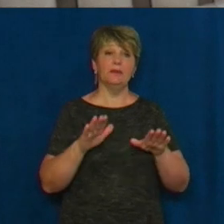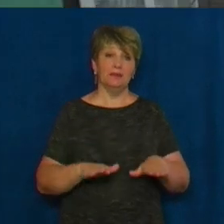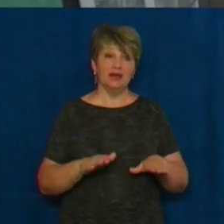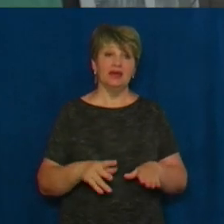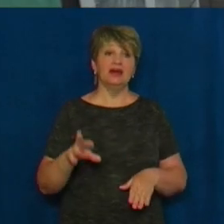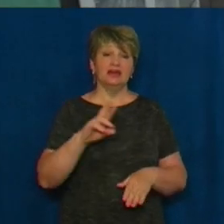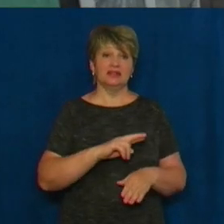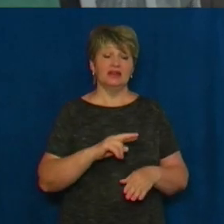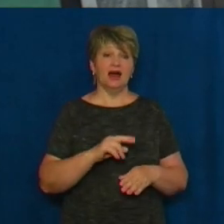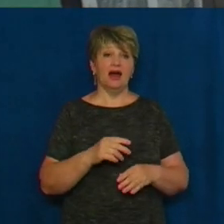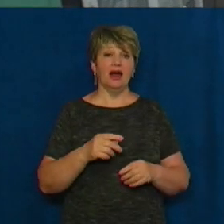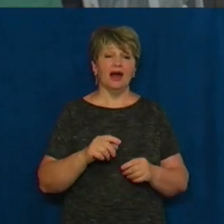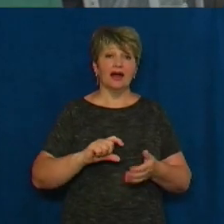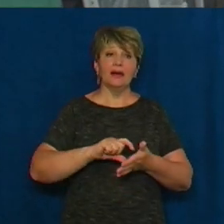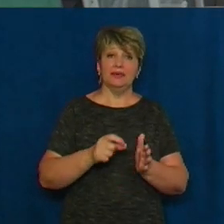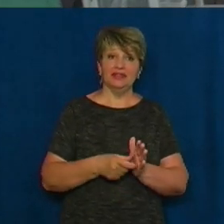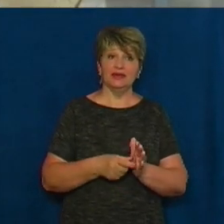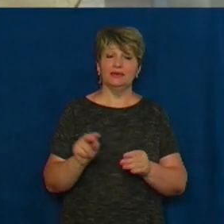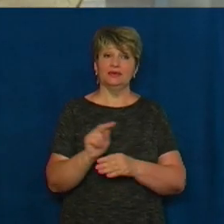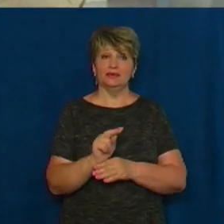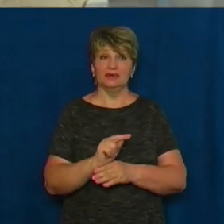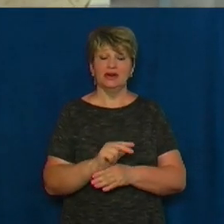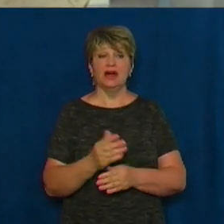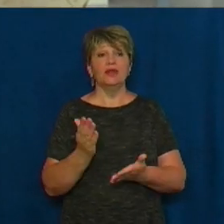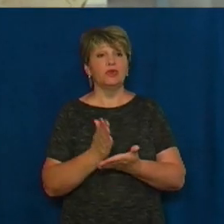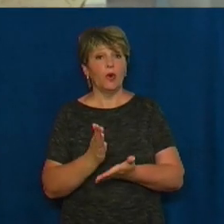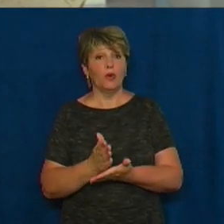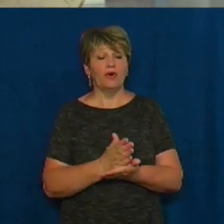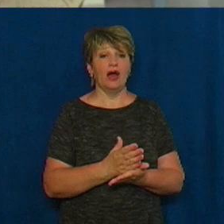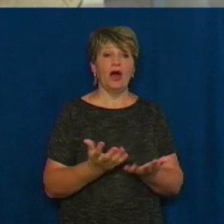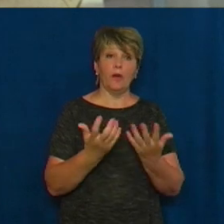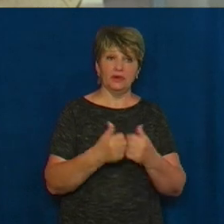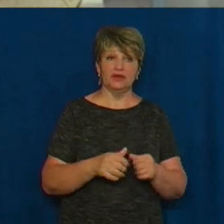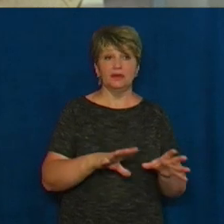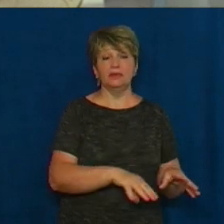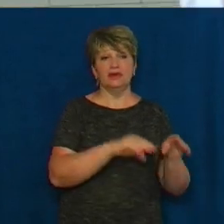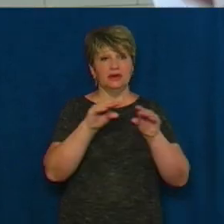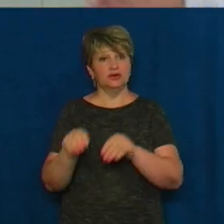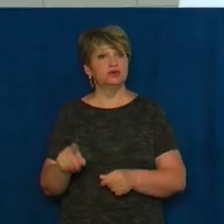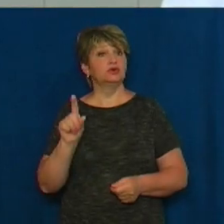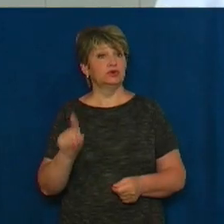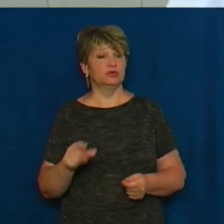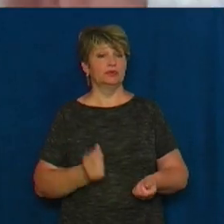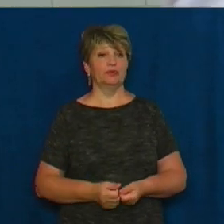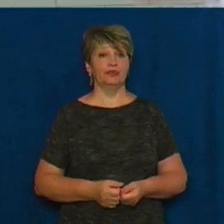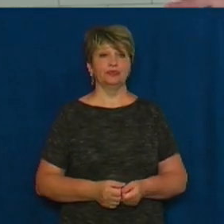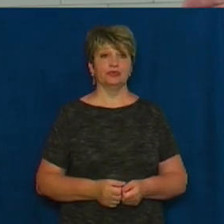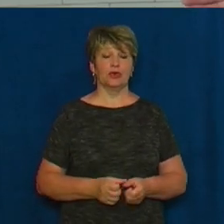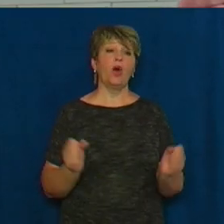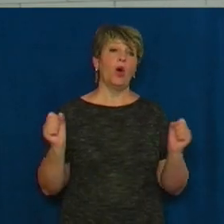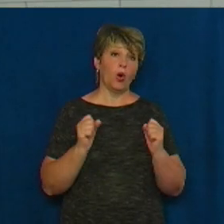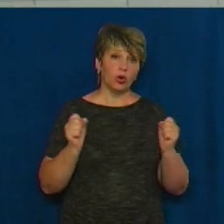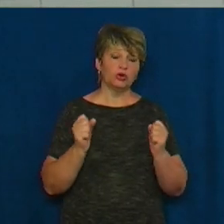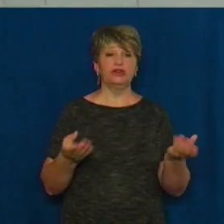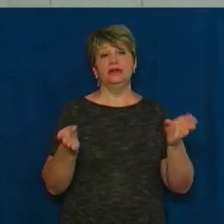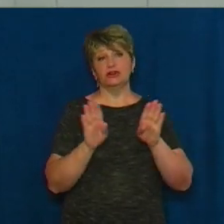фізкабінету. Однак дещо із наявного обладнання заберуть і туди. Я візьмуть холодильник, заберемо мічок,